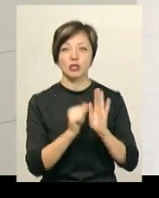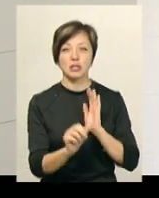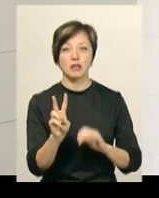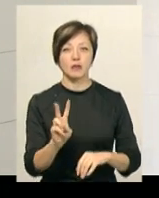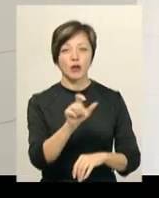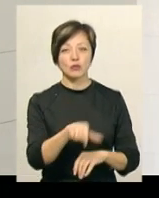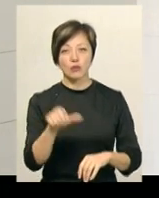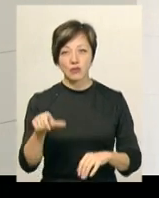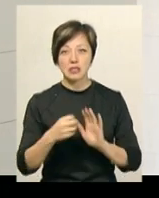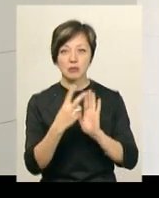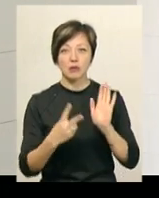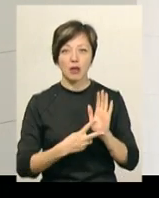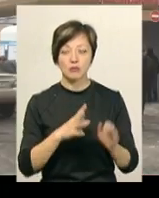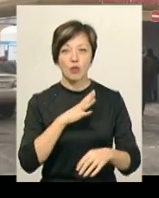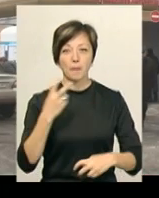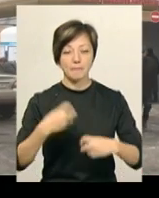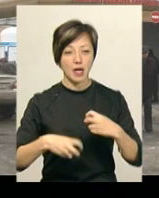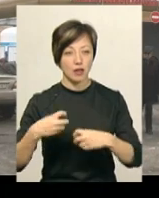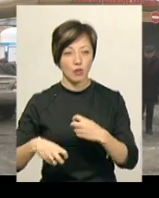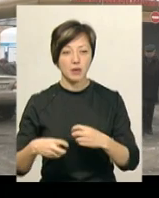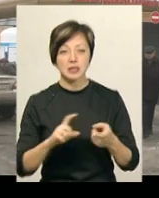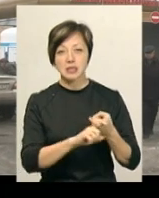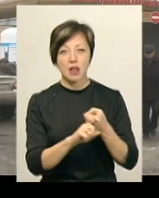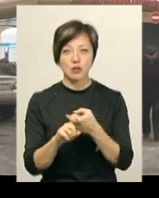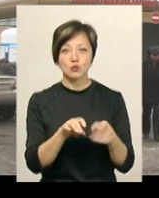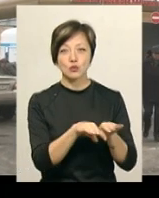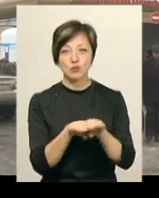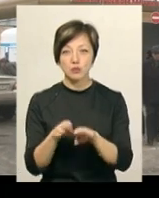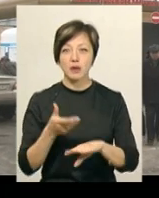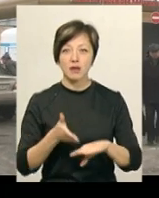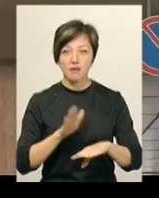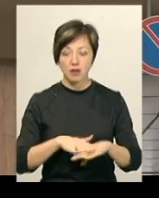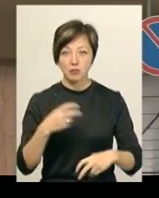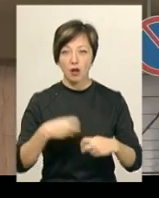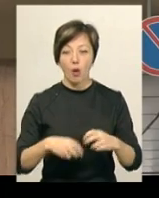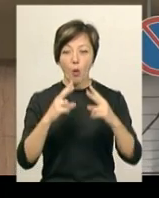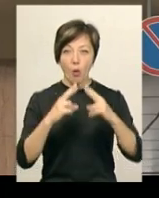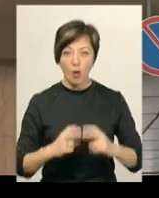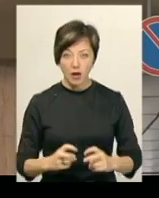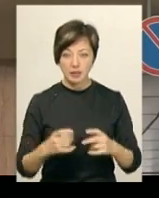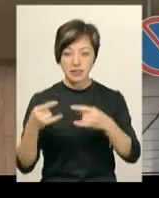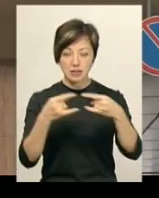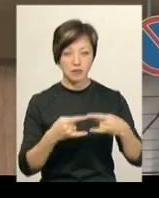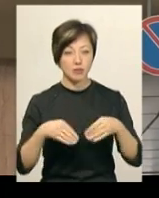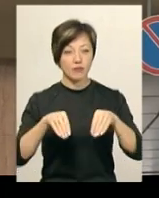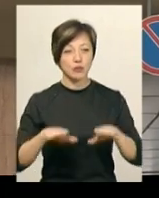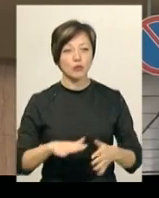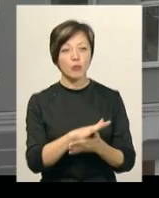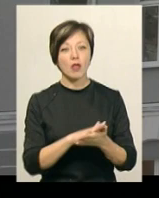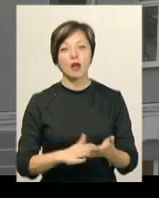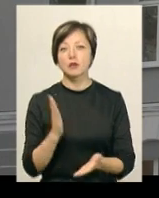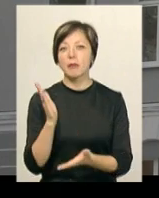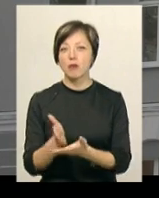чоловіка, з них 17 було переломів. В залежності від ступеня важкості перелому, після огляду та знімки вирішується подальше